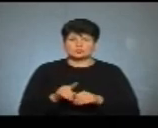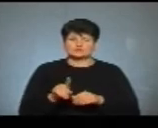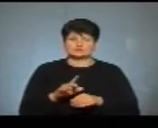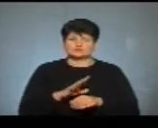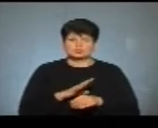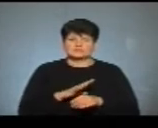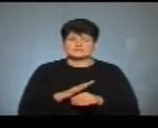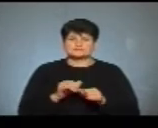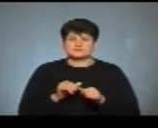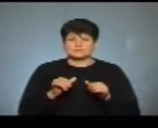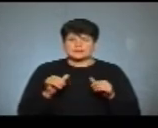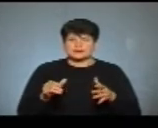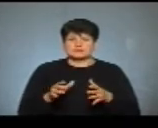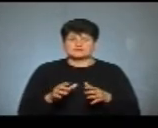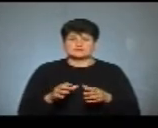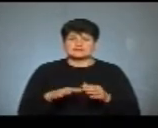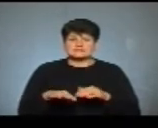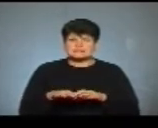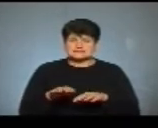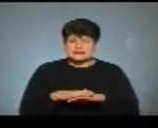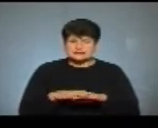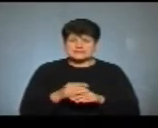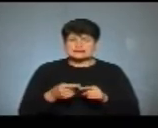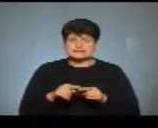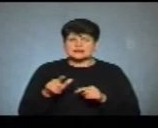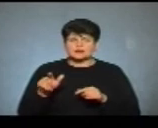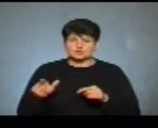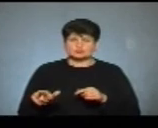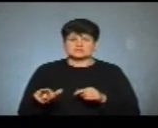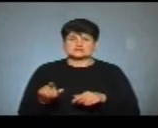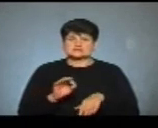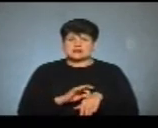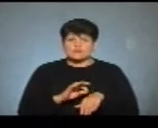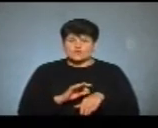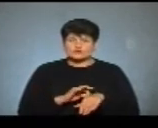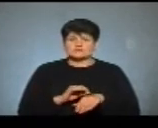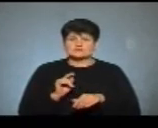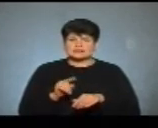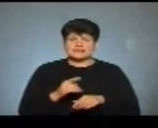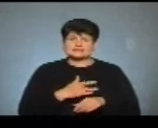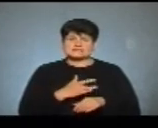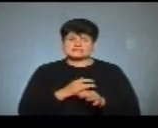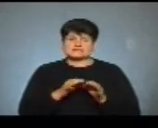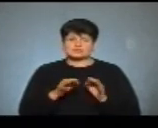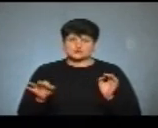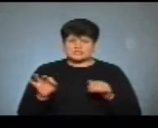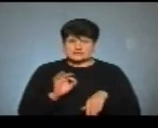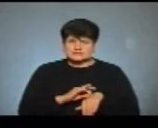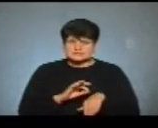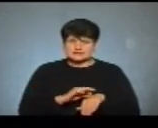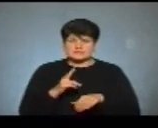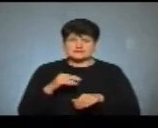розливі категорії населення. А це, передусім, люди з побічними захворюваннями, такі як серцево-судинні захворювання,